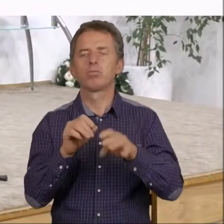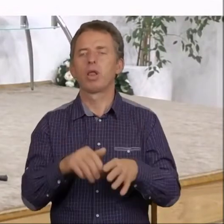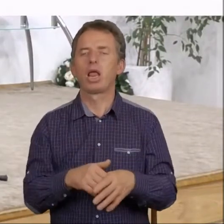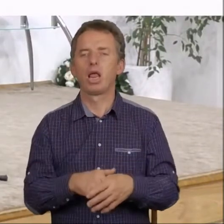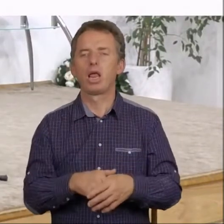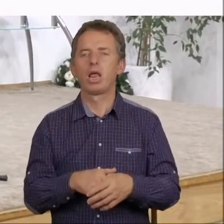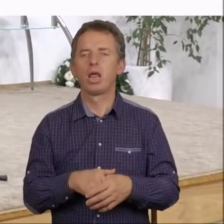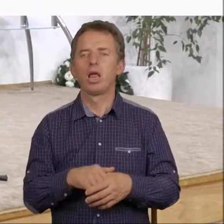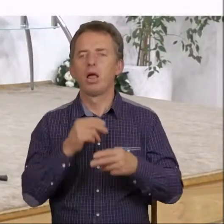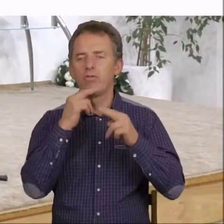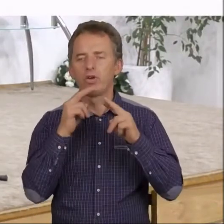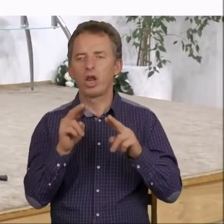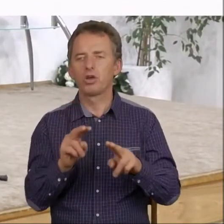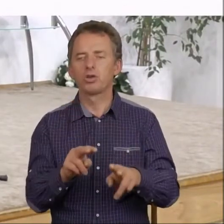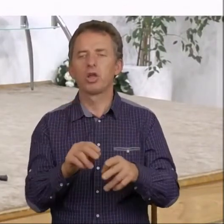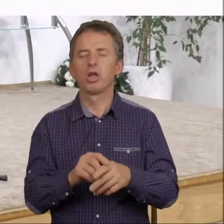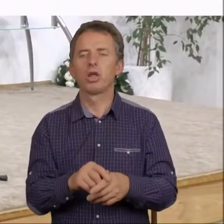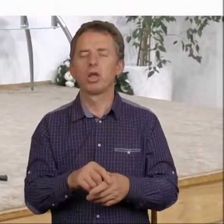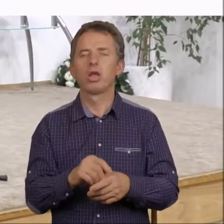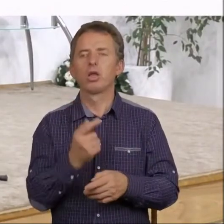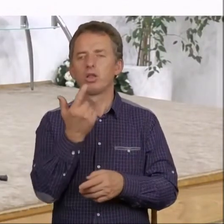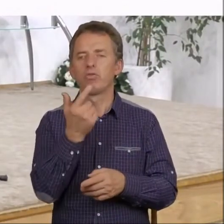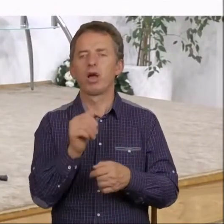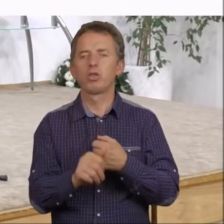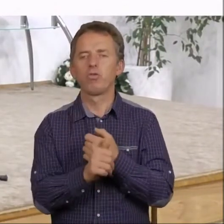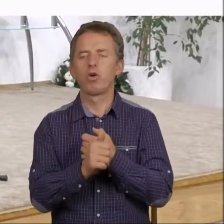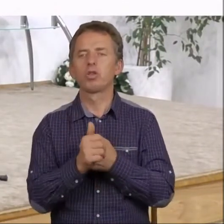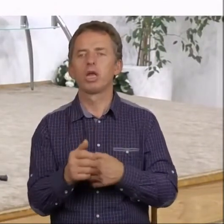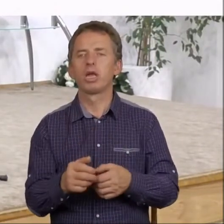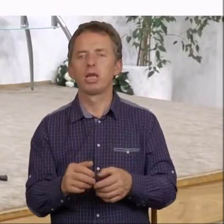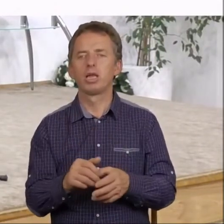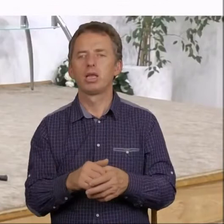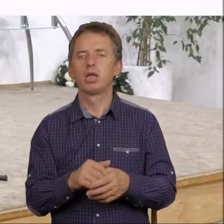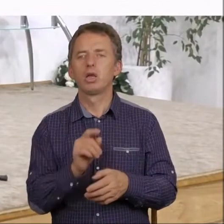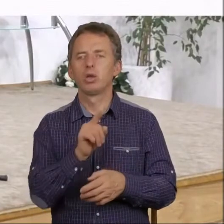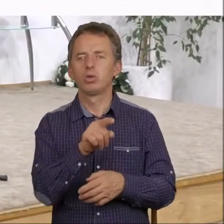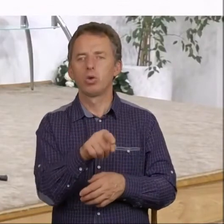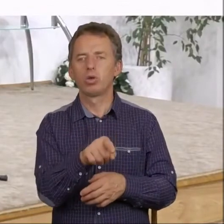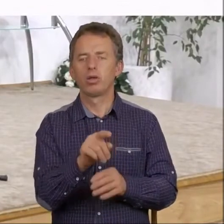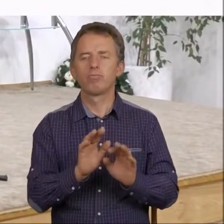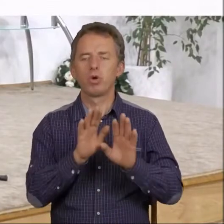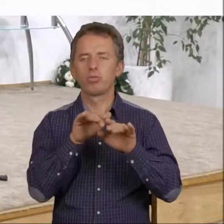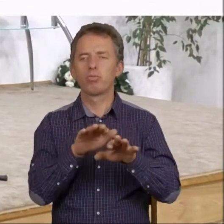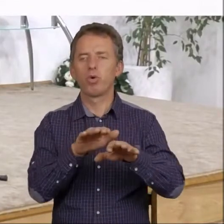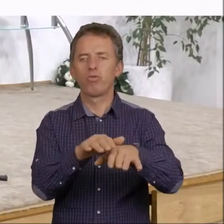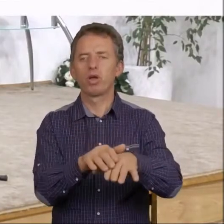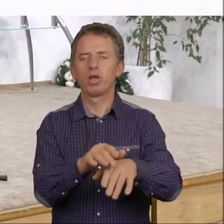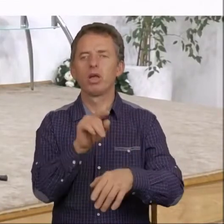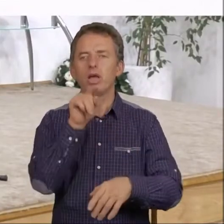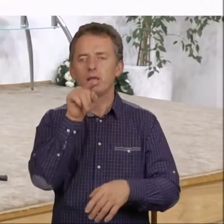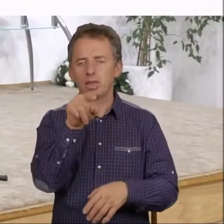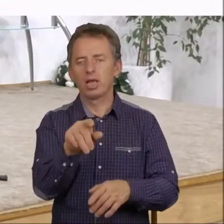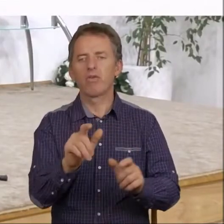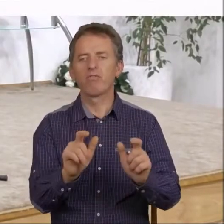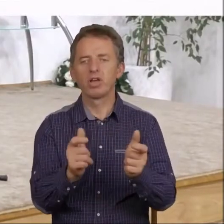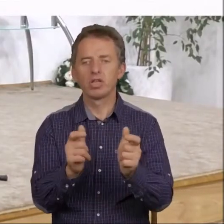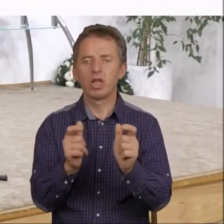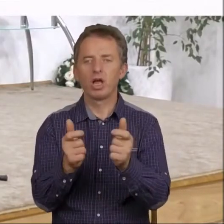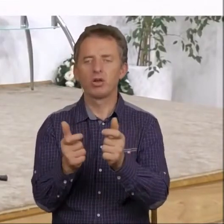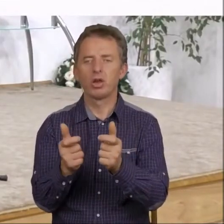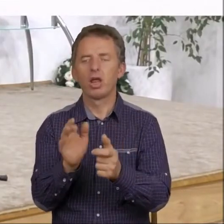Wreszcie jeszcze dwa elementy. Tutaj pod wpływem tych wydarzeń